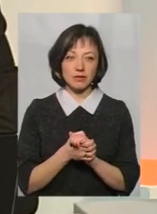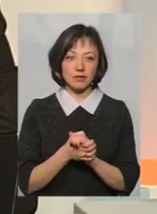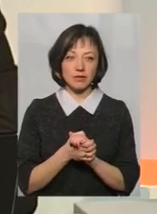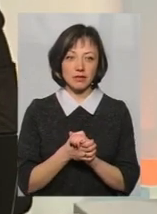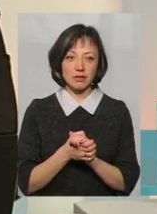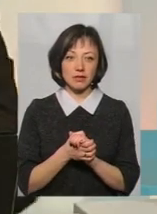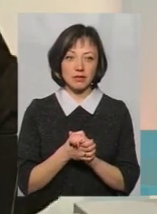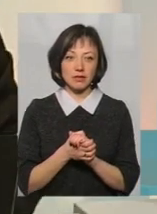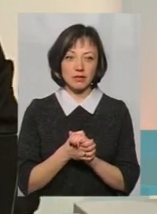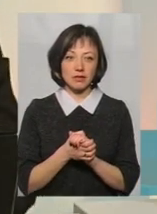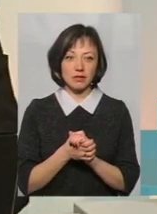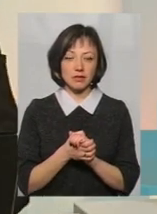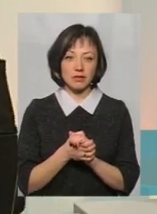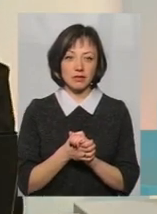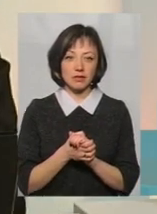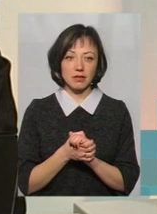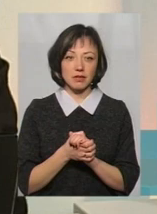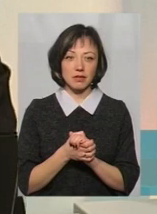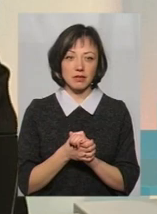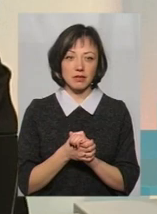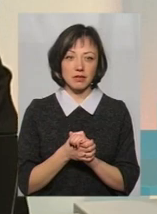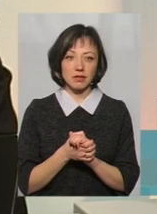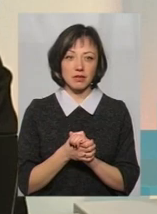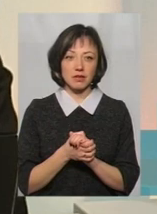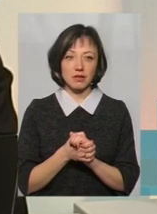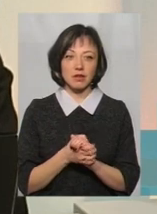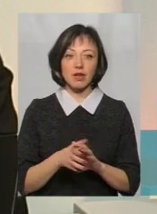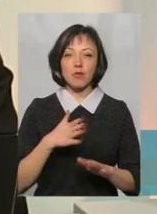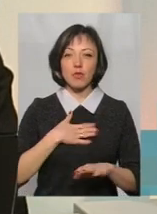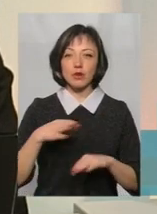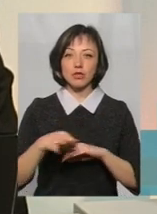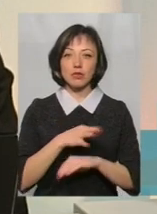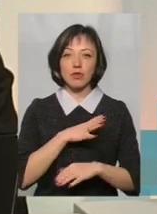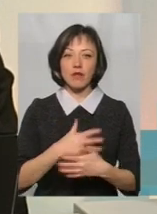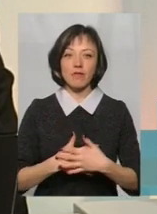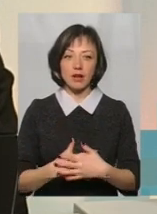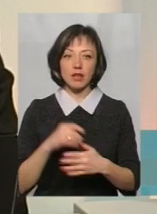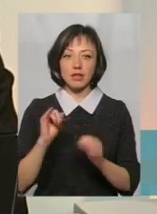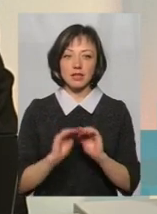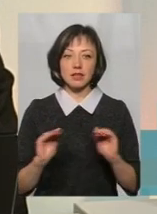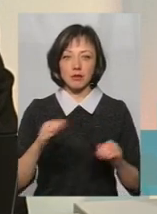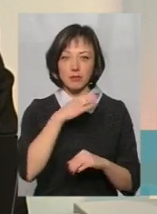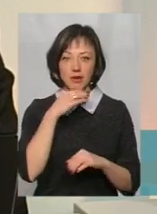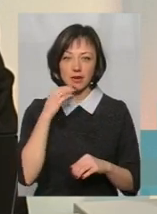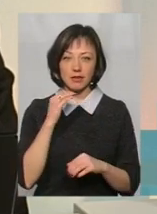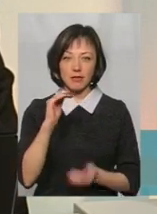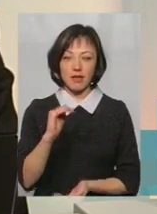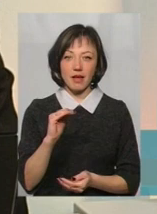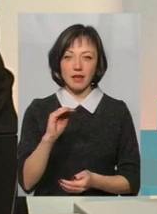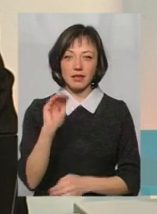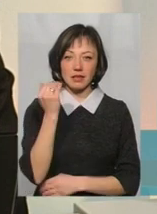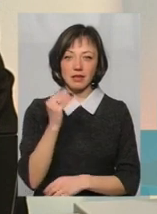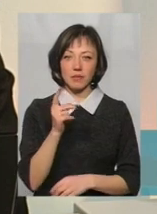серйозно. Діла в тому, що жена вагітна була, і дітей багато, і маленькій дитині